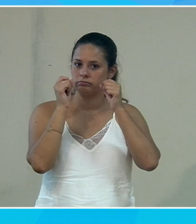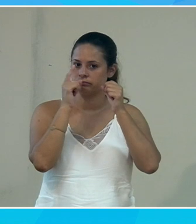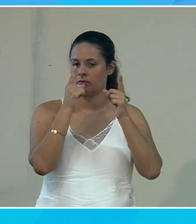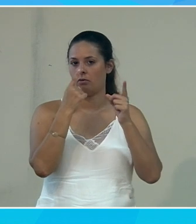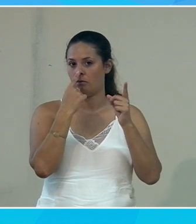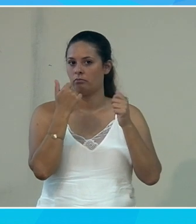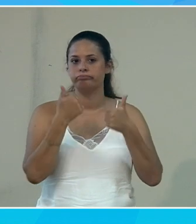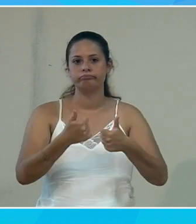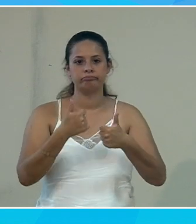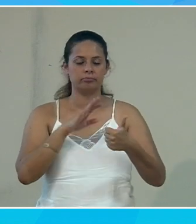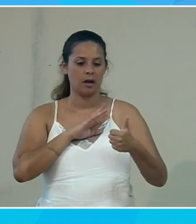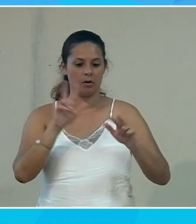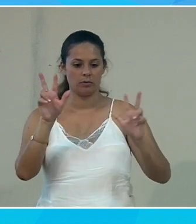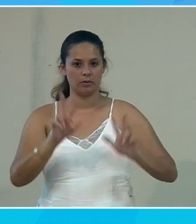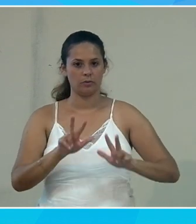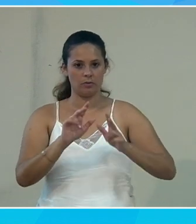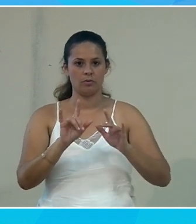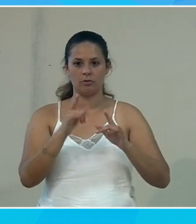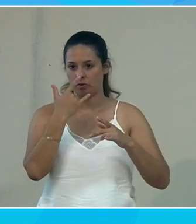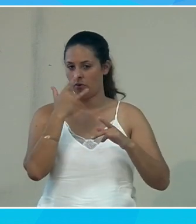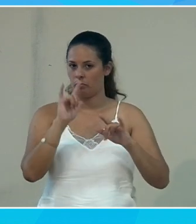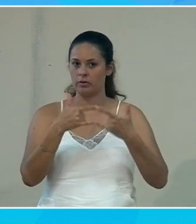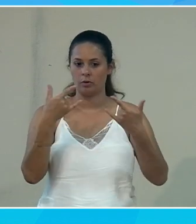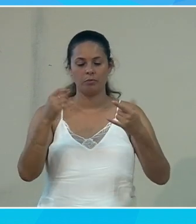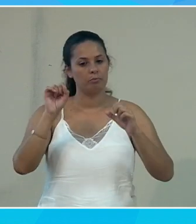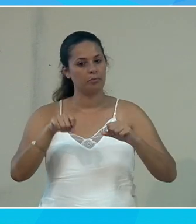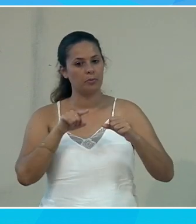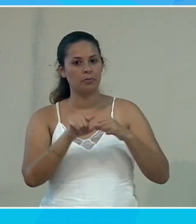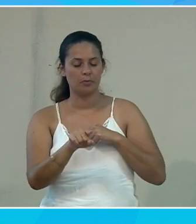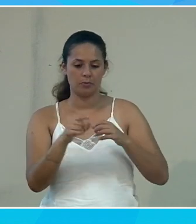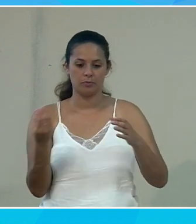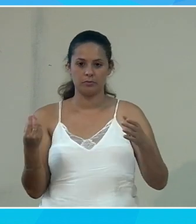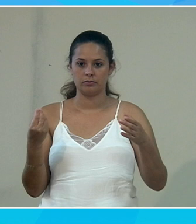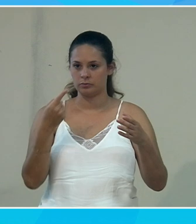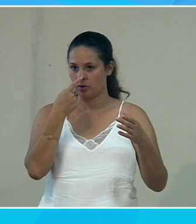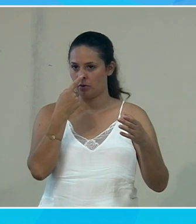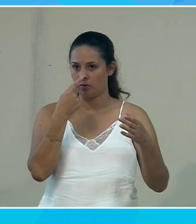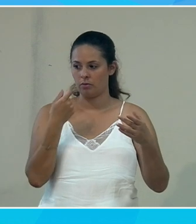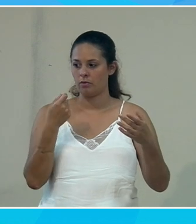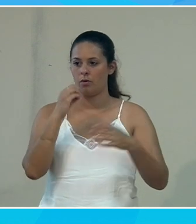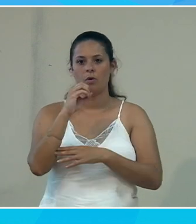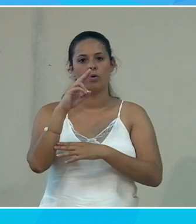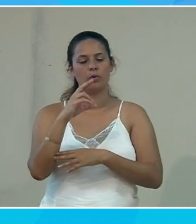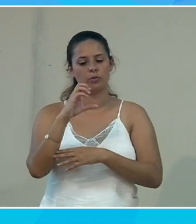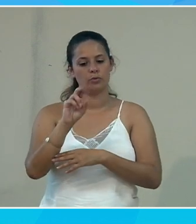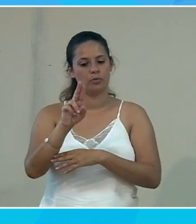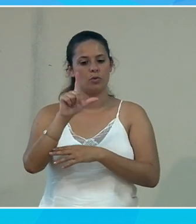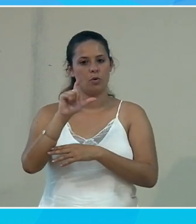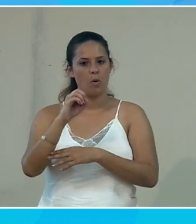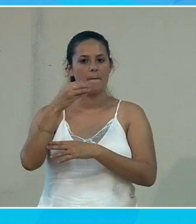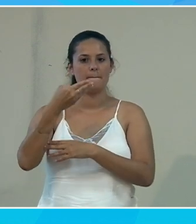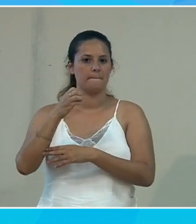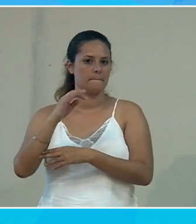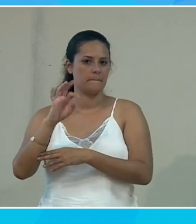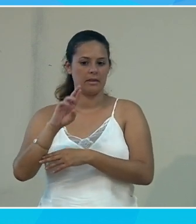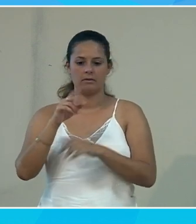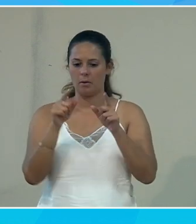ordinateur Windows, je suis en capacité, finalement, de brancher un oculomètre. Alors, un oculomètre, c'est quoi ? C'est une petite